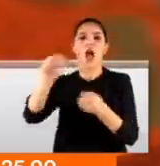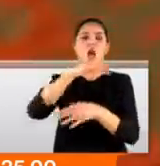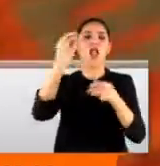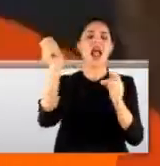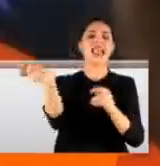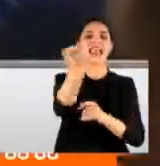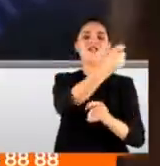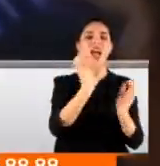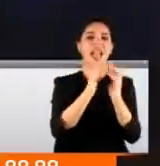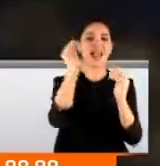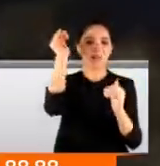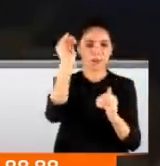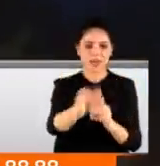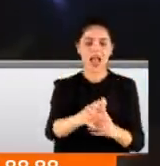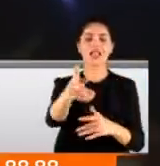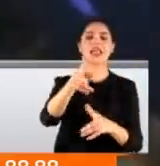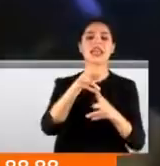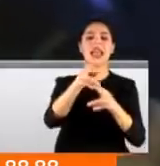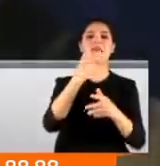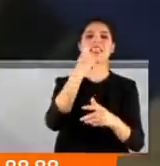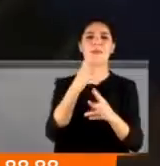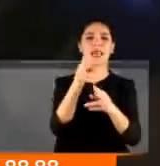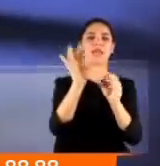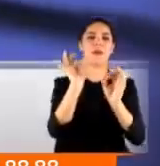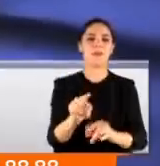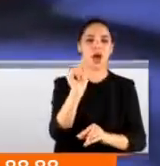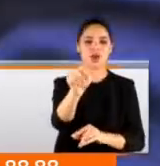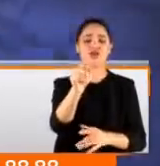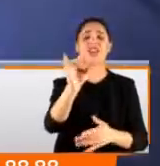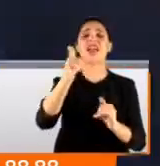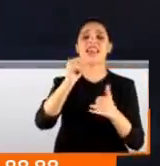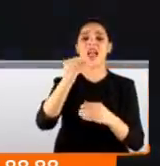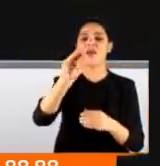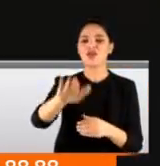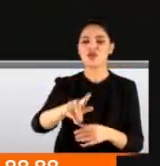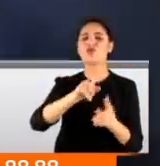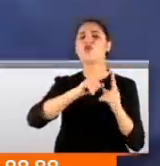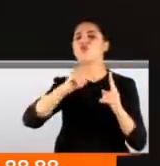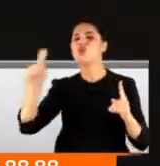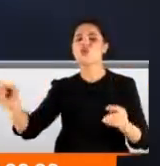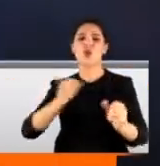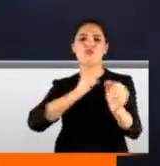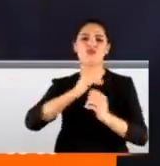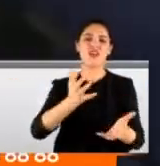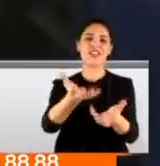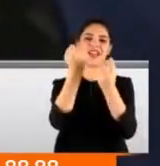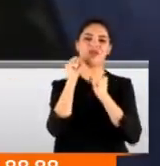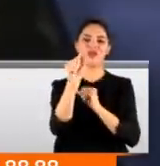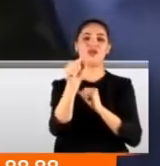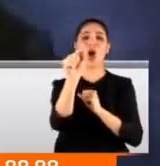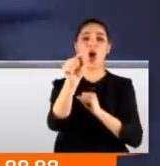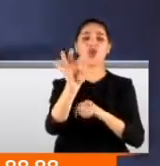ulaşan itfaiyeciler korkuluğu kesmeye başladı. Minik yaramaz uzun uğraşlar sonunda kurtarıldı. Onu